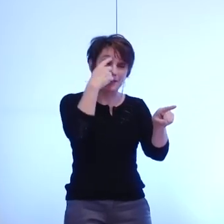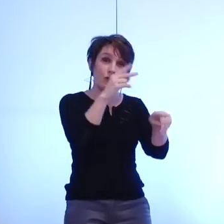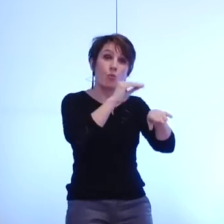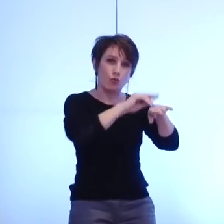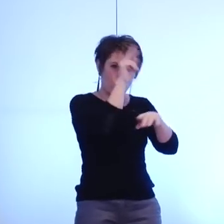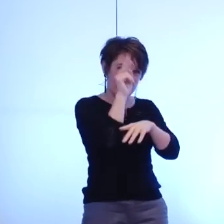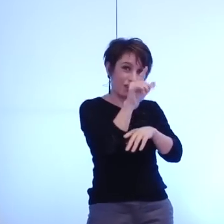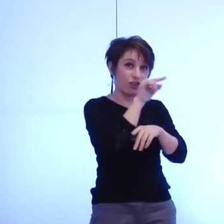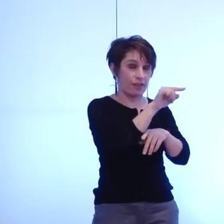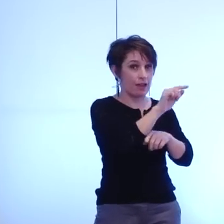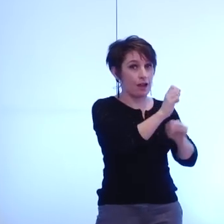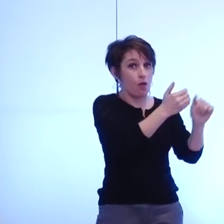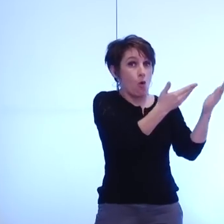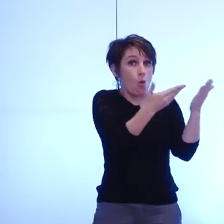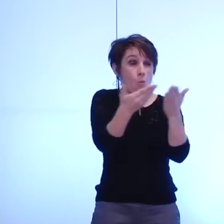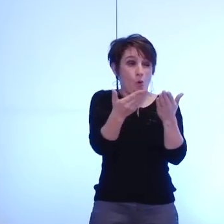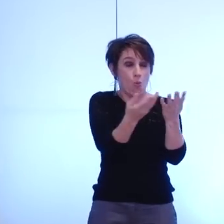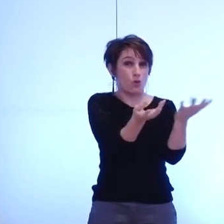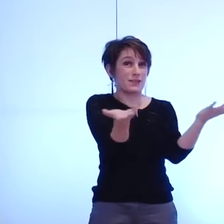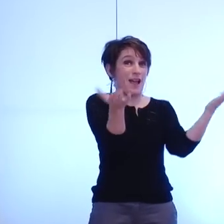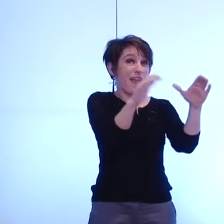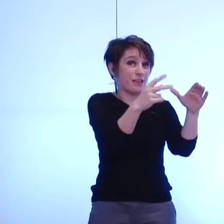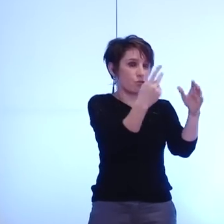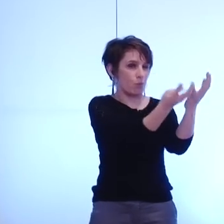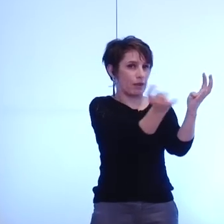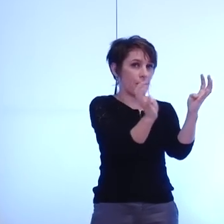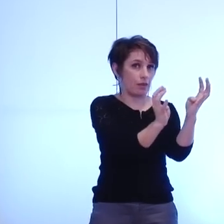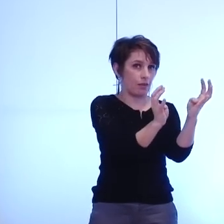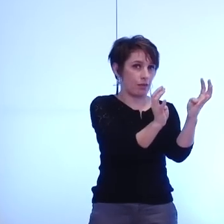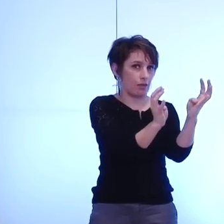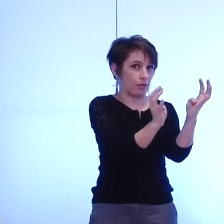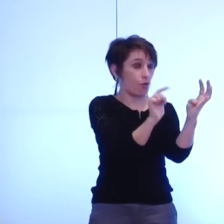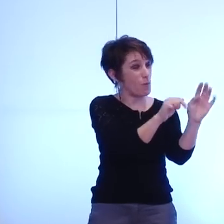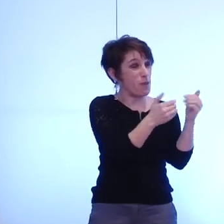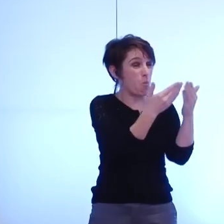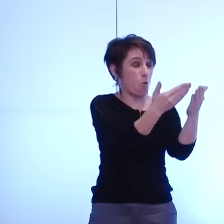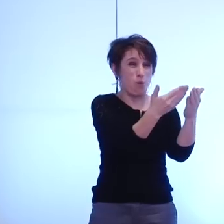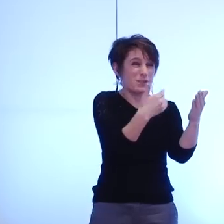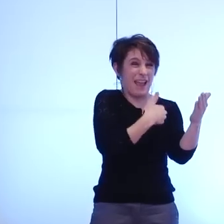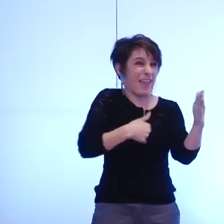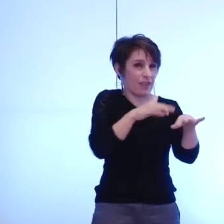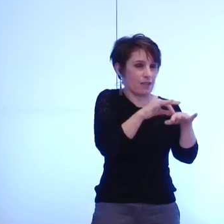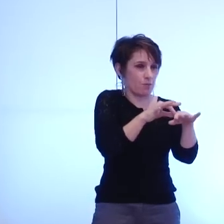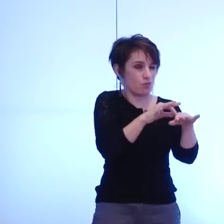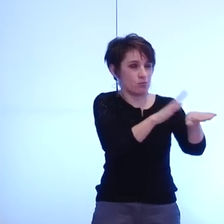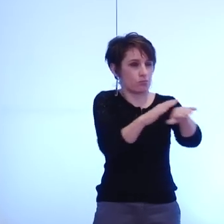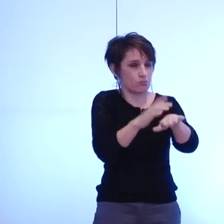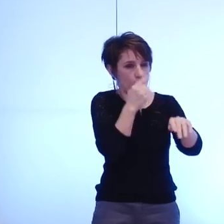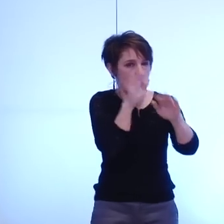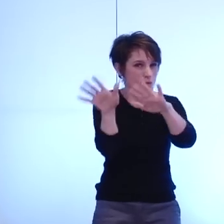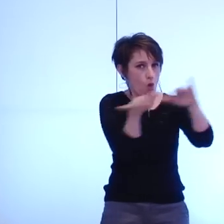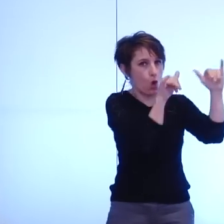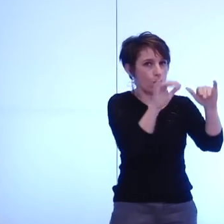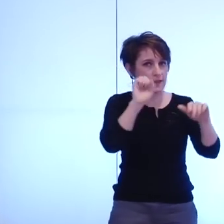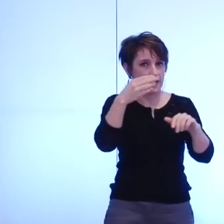assemblée au dernier moment de se retirer du syndicat dans l'échéance d'un mois